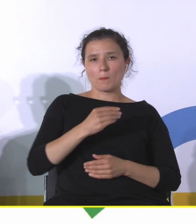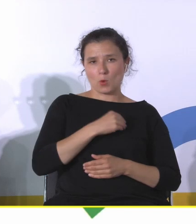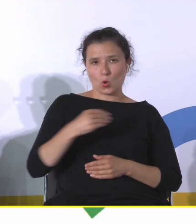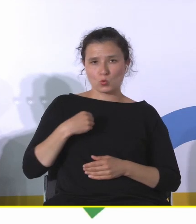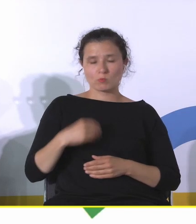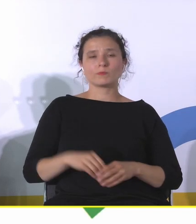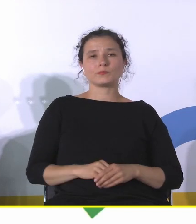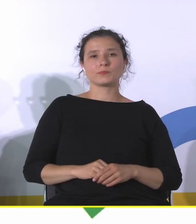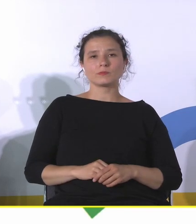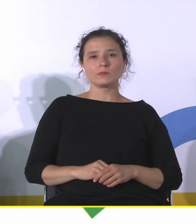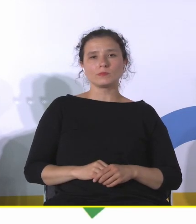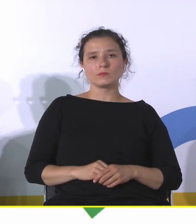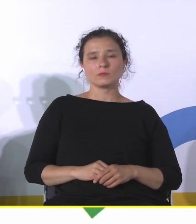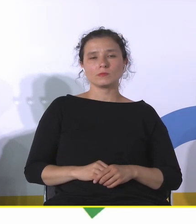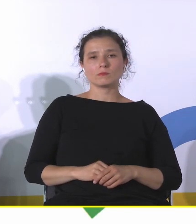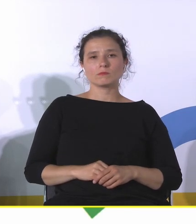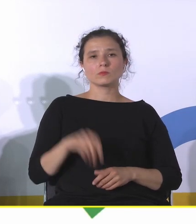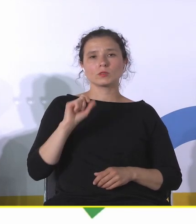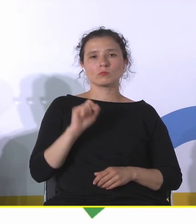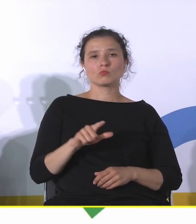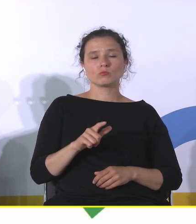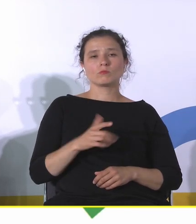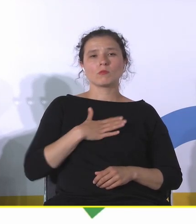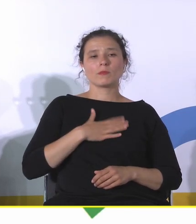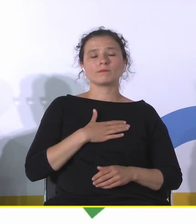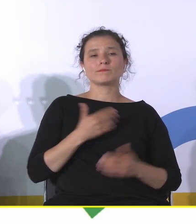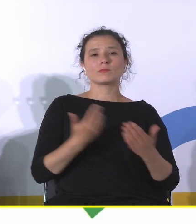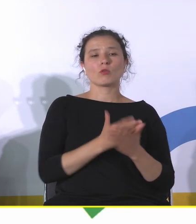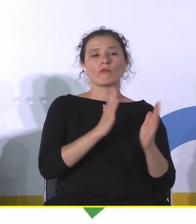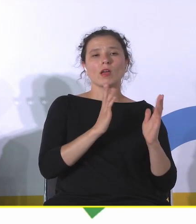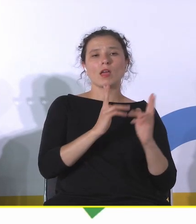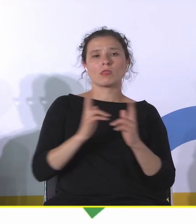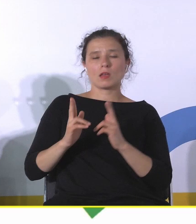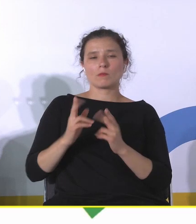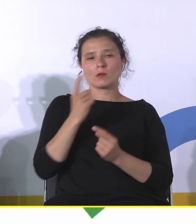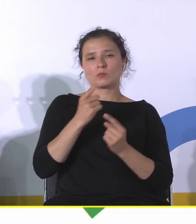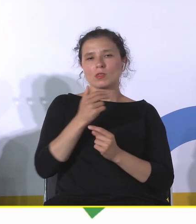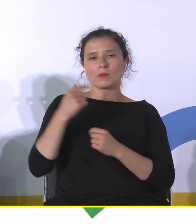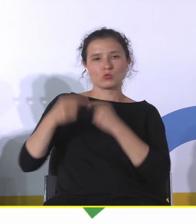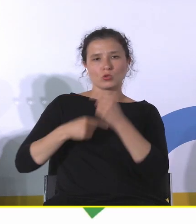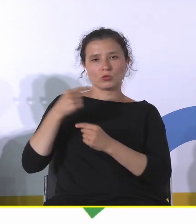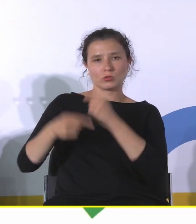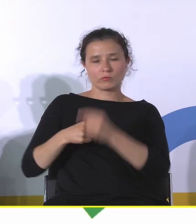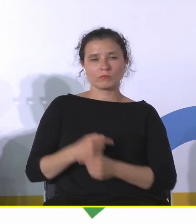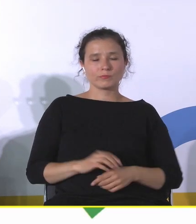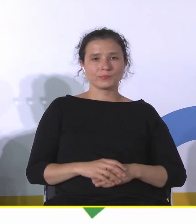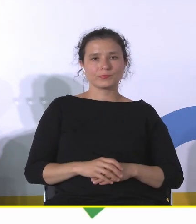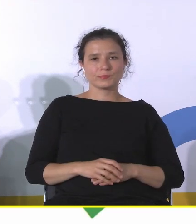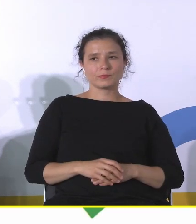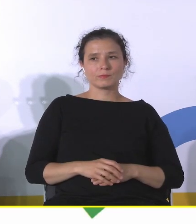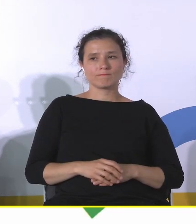mamy takie kolejne etapy myślenia o dziedzictwie. Ja bym powiedziała, wraz z powrotem